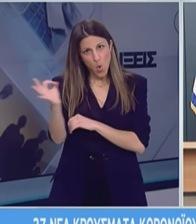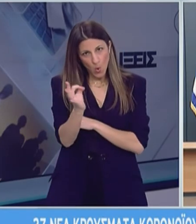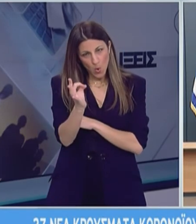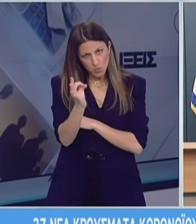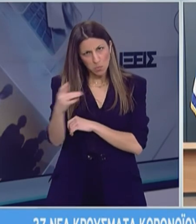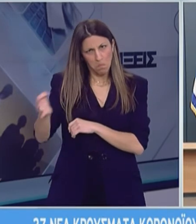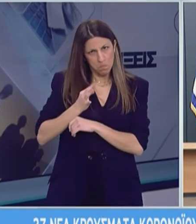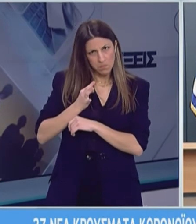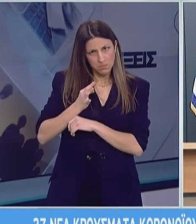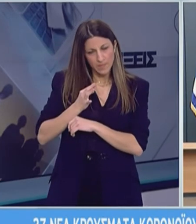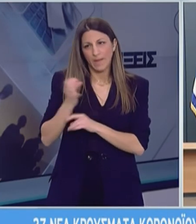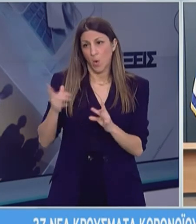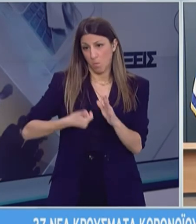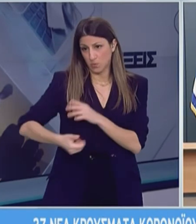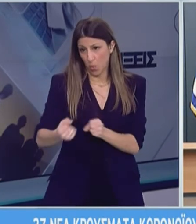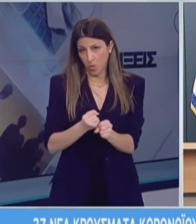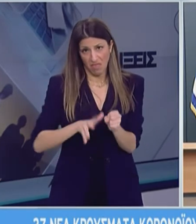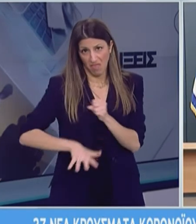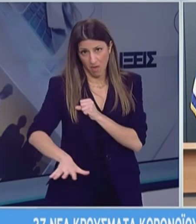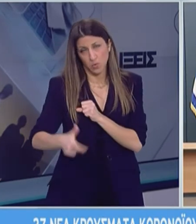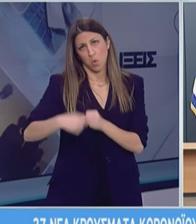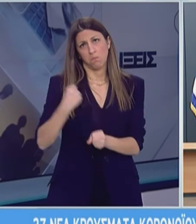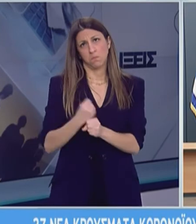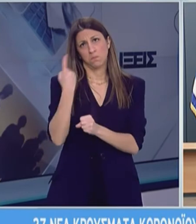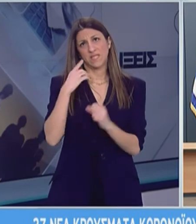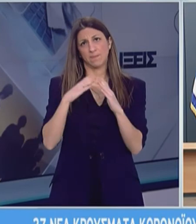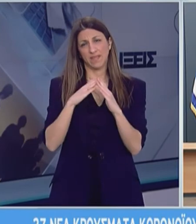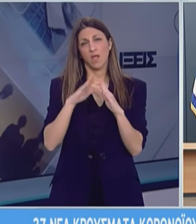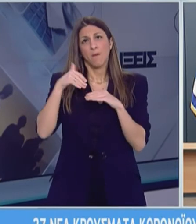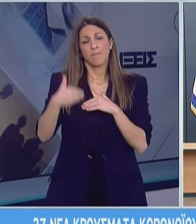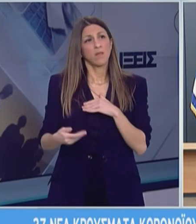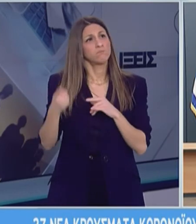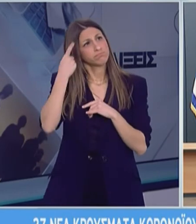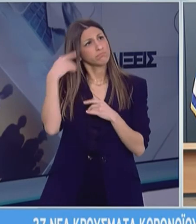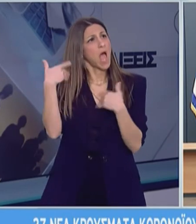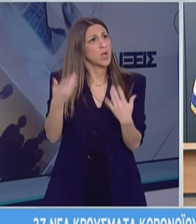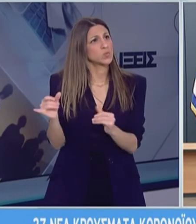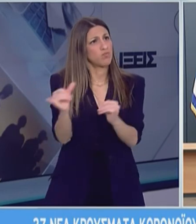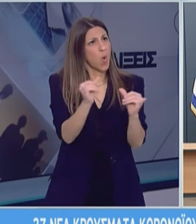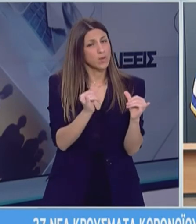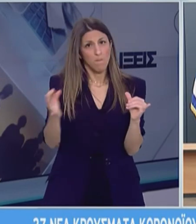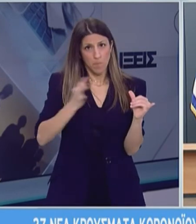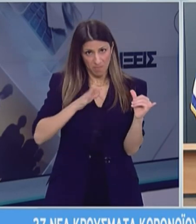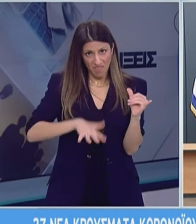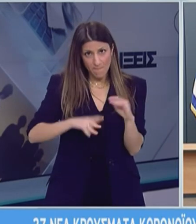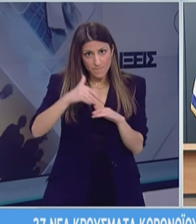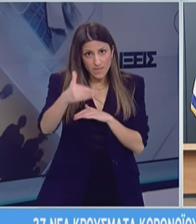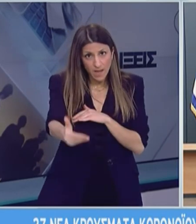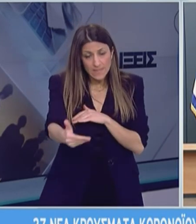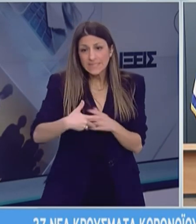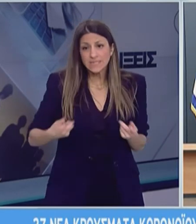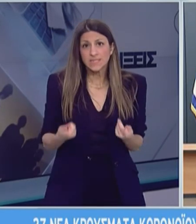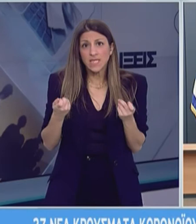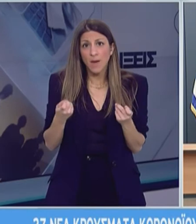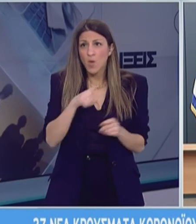επιστρέψουμε στη νέα μας καθημερινότητα. Επίσης με τα μέτρα προστατεύουμε τις αντοχές του συστήματος. Μέχρι πότε θα το κάνουμε αυτό δεν σας προβληματίζει το